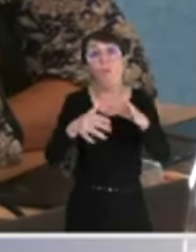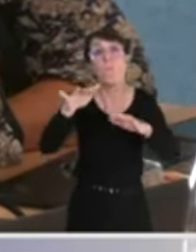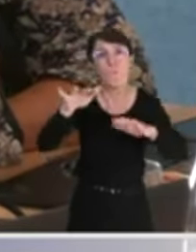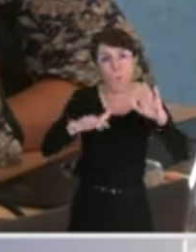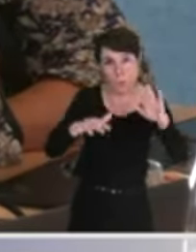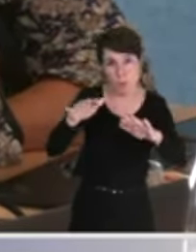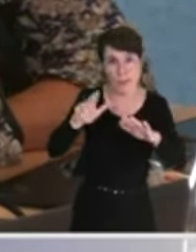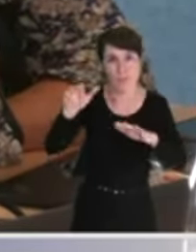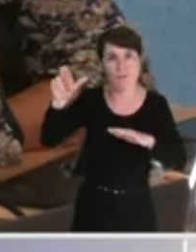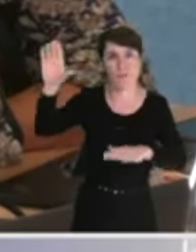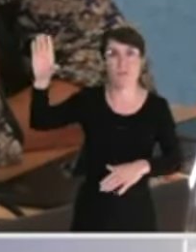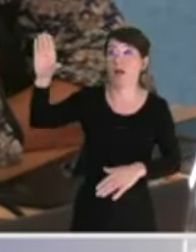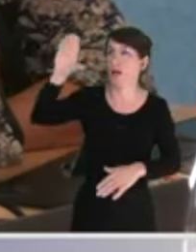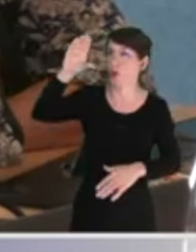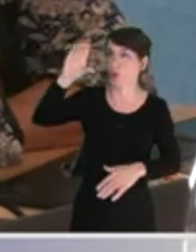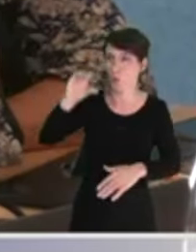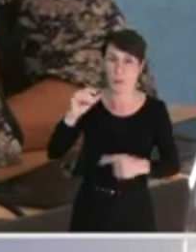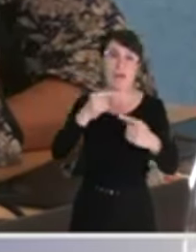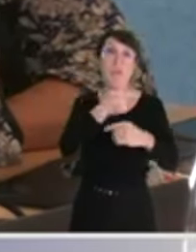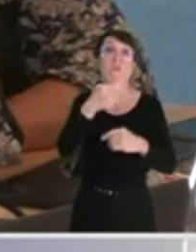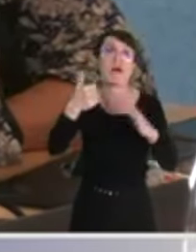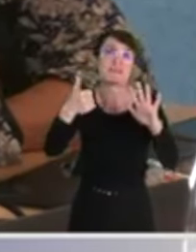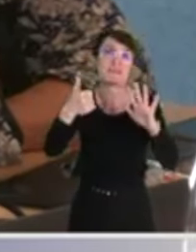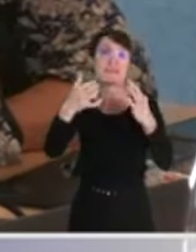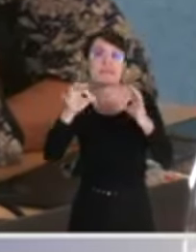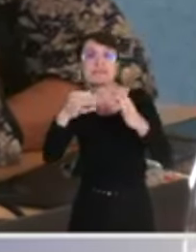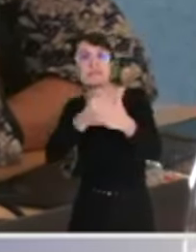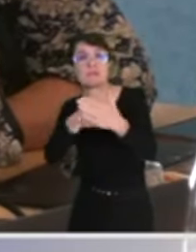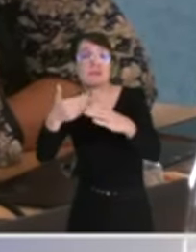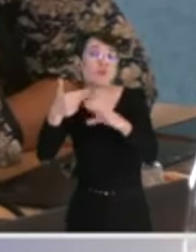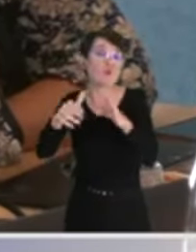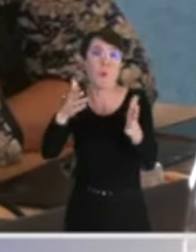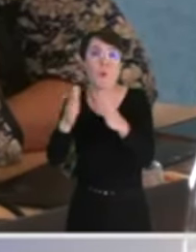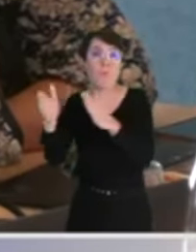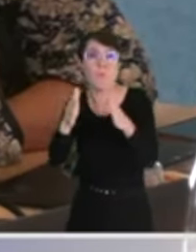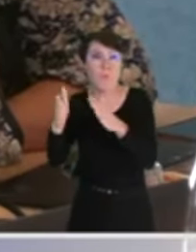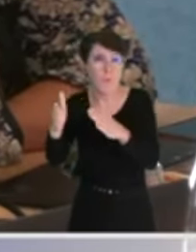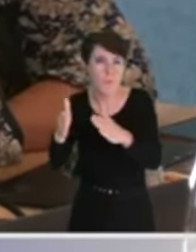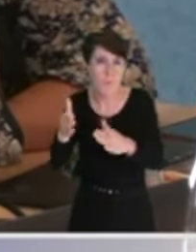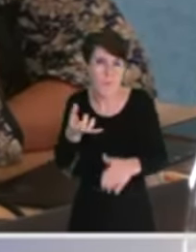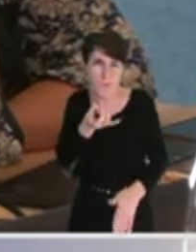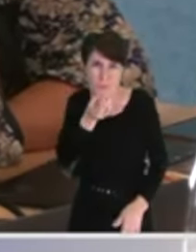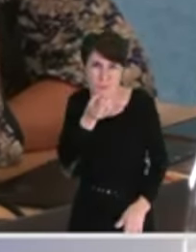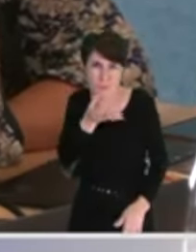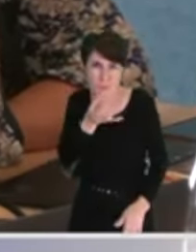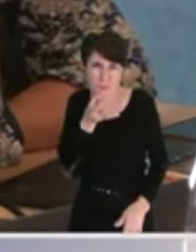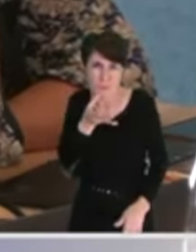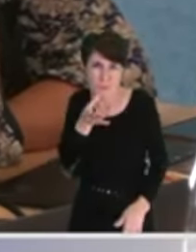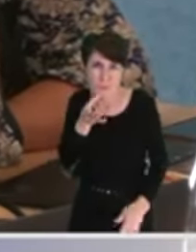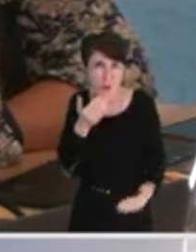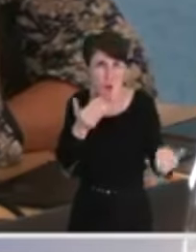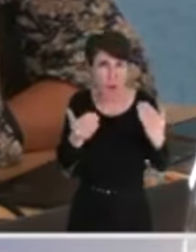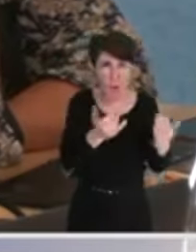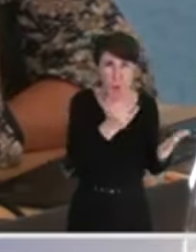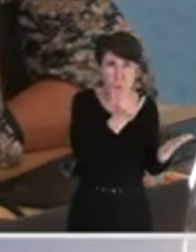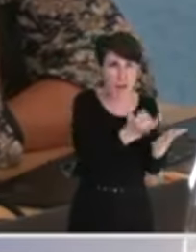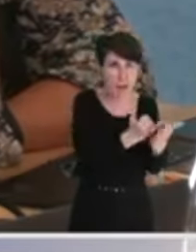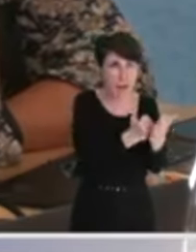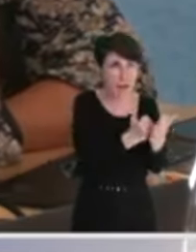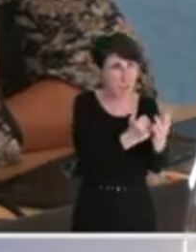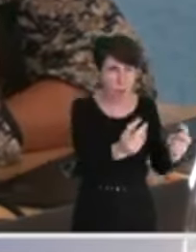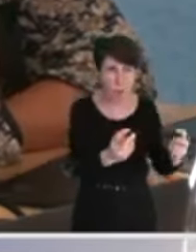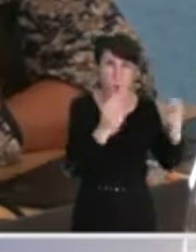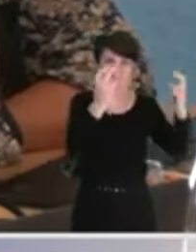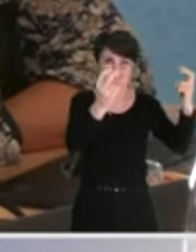qui pèseraient sur Grenoble, sont évidemment peu de choses par rapport aux impôts, aux 44